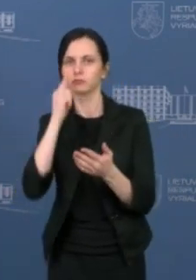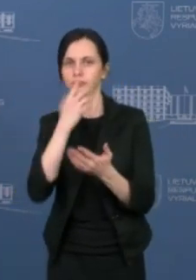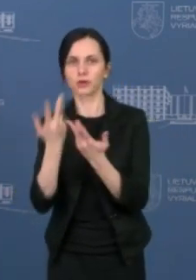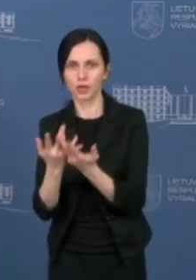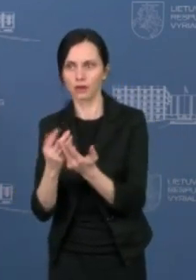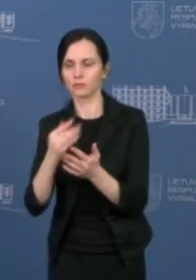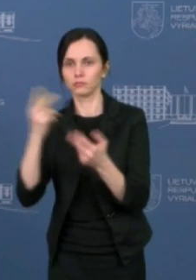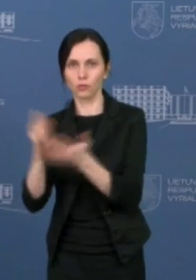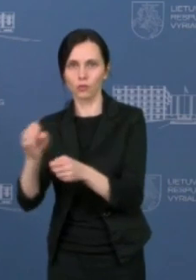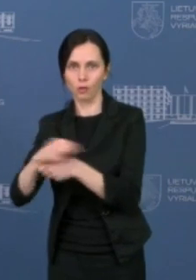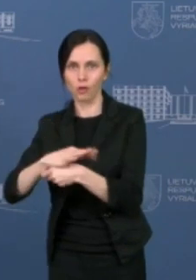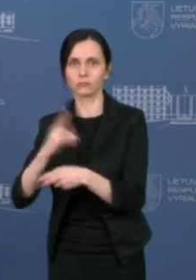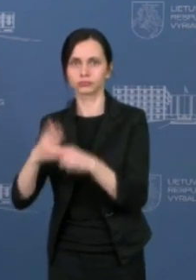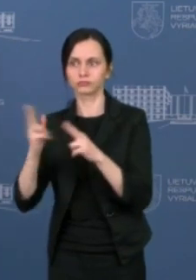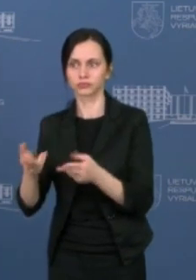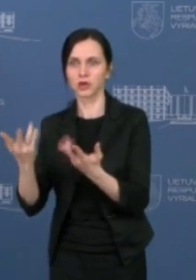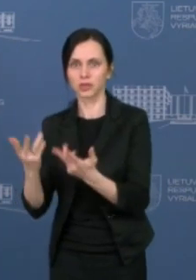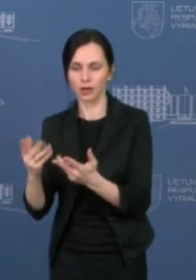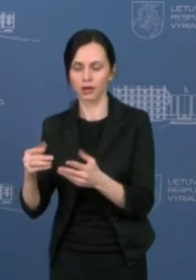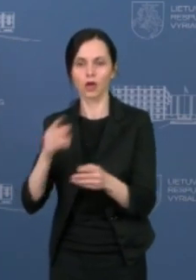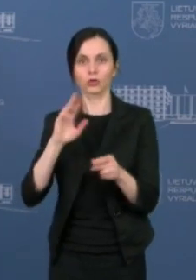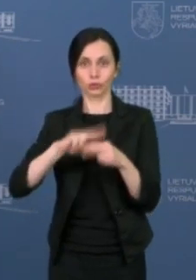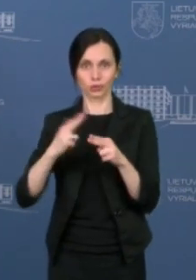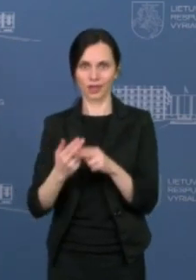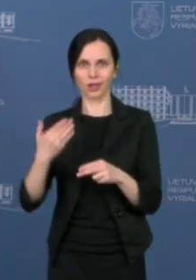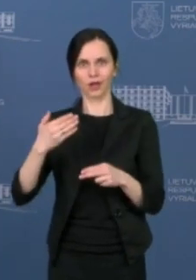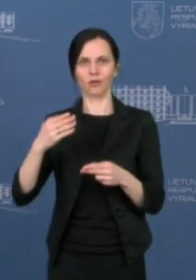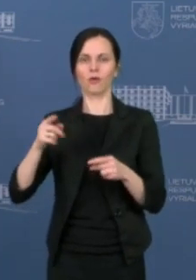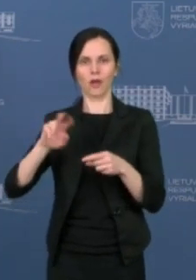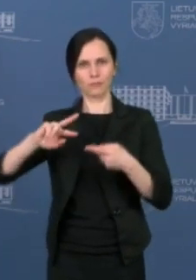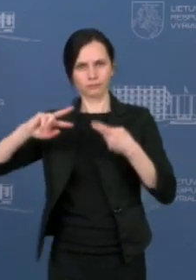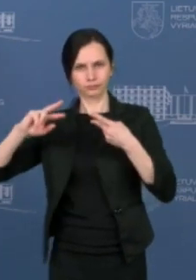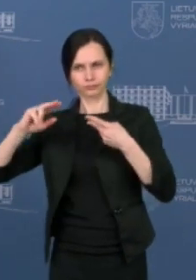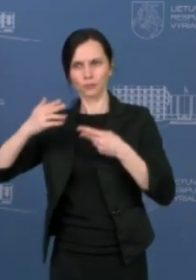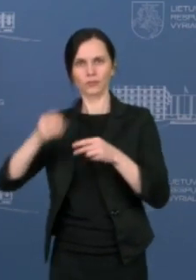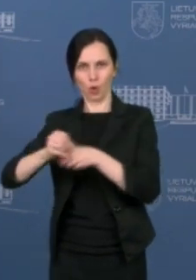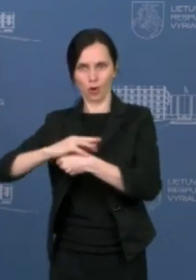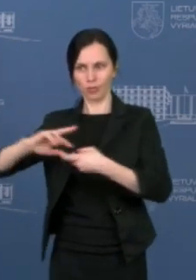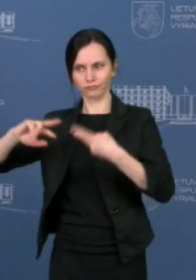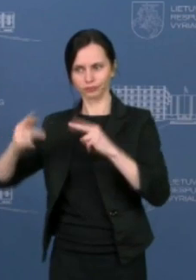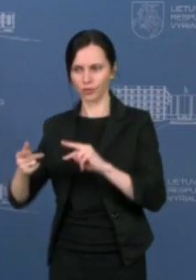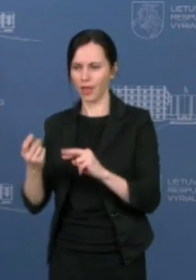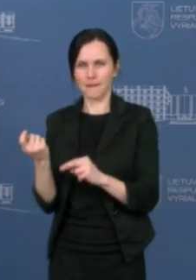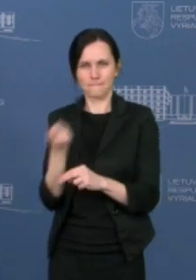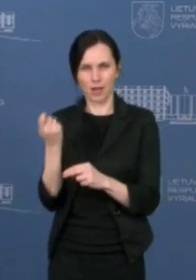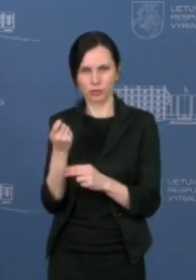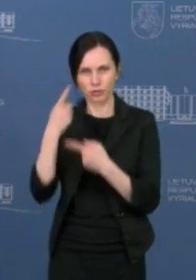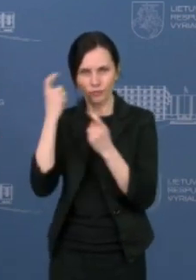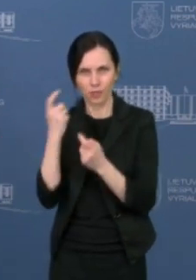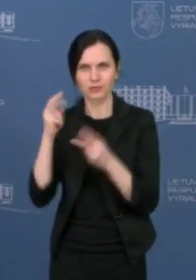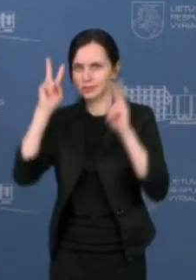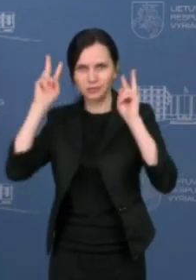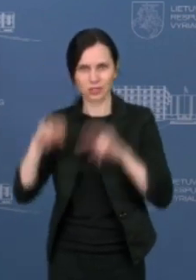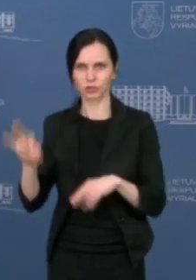matyt būtų tas atsakymas, kad mutacijos reikia pripažinti, mums yra dar mažai patirtas rytis. Galime galbūt tik tai